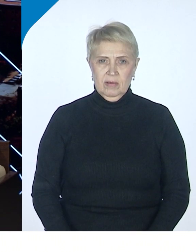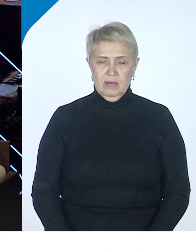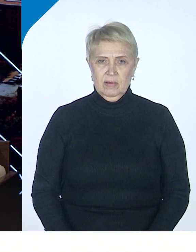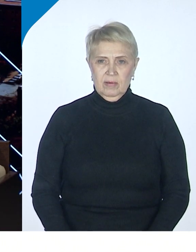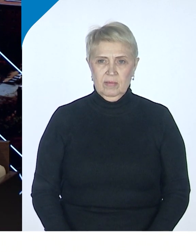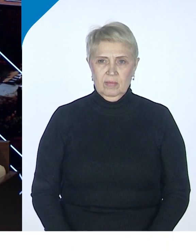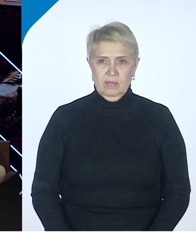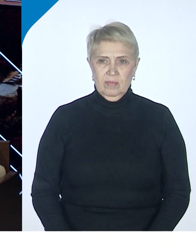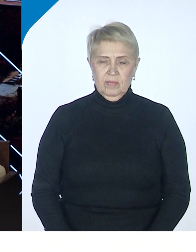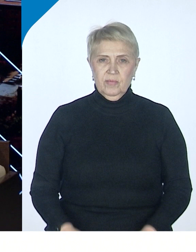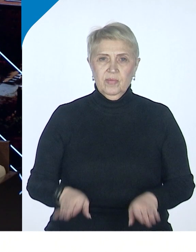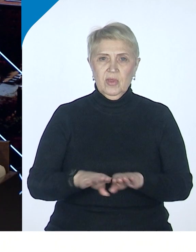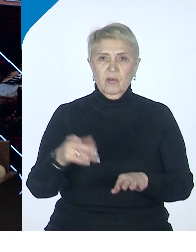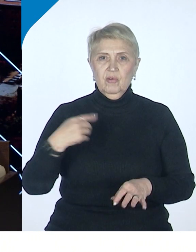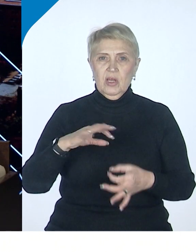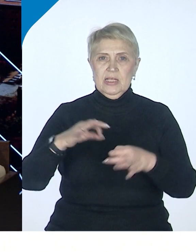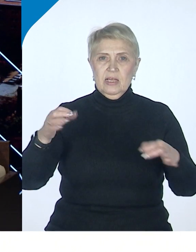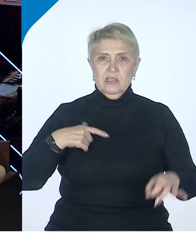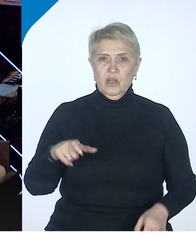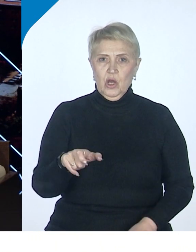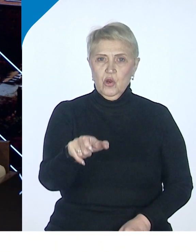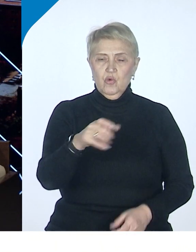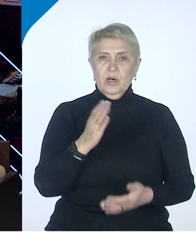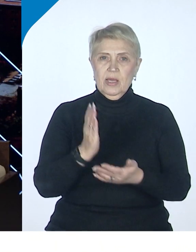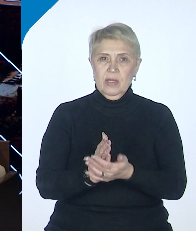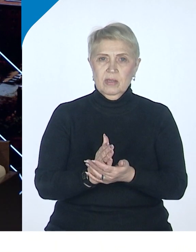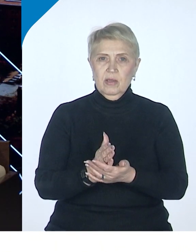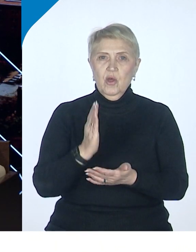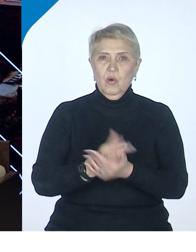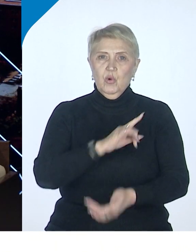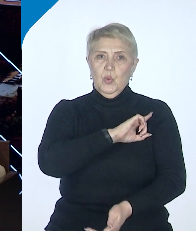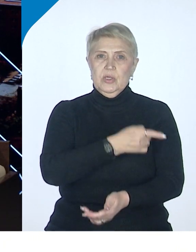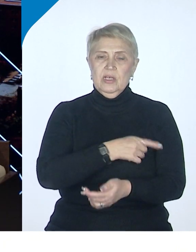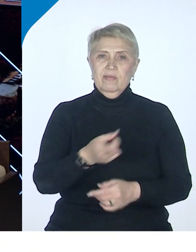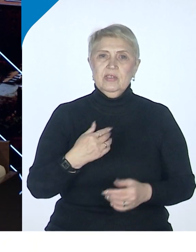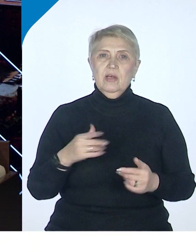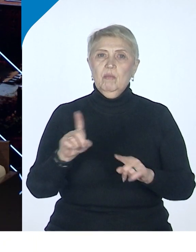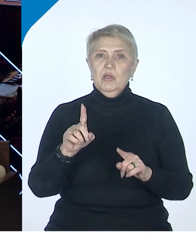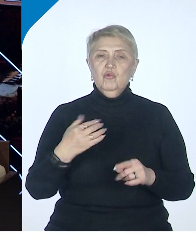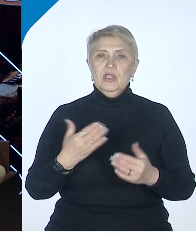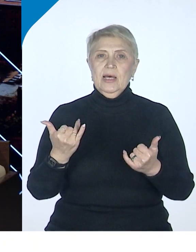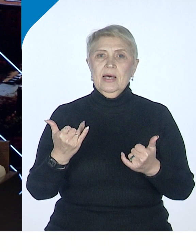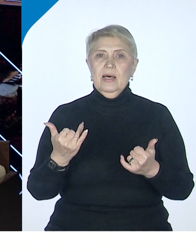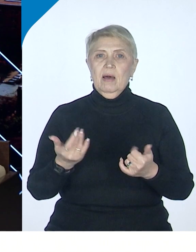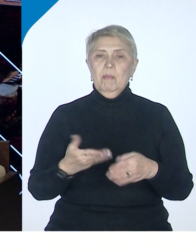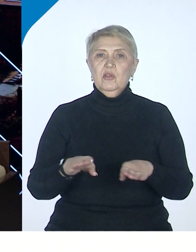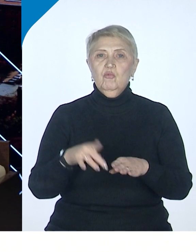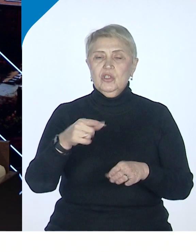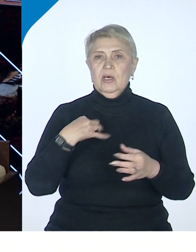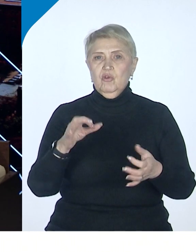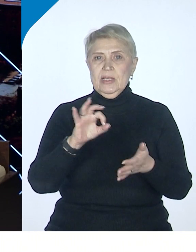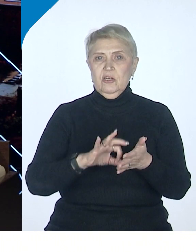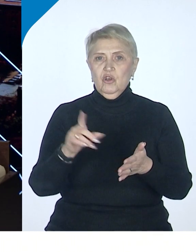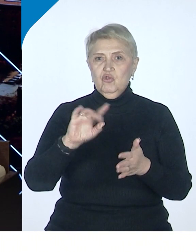тем не менее, такой логистический коридор существует. И он будет усиливаться, потому что сейчас, вот, ну то, что сейчас